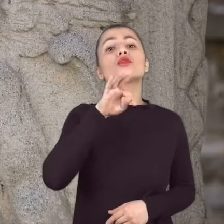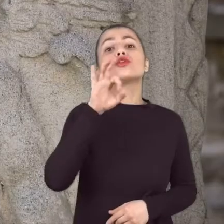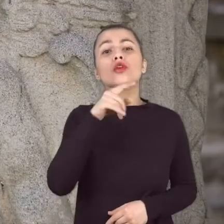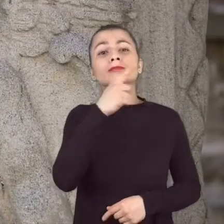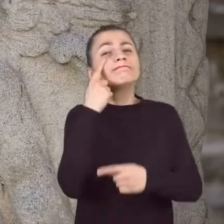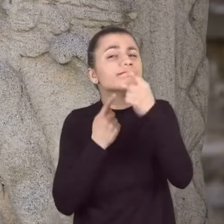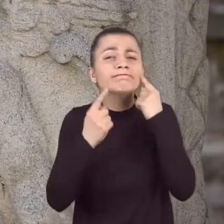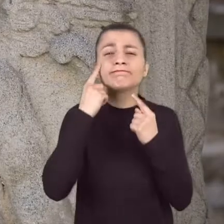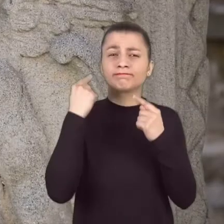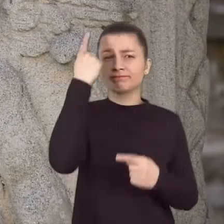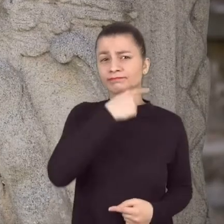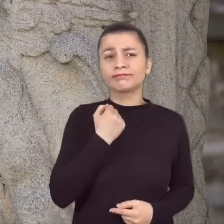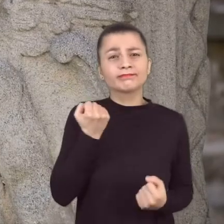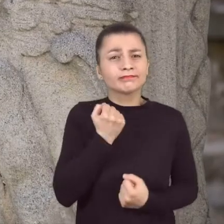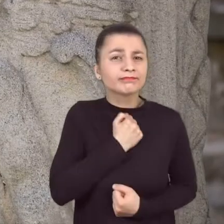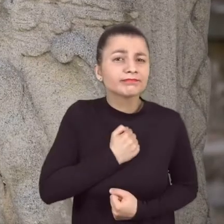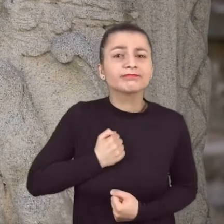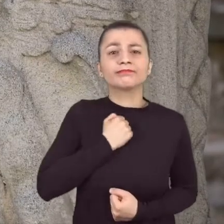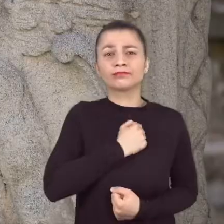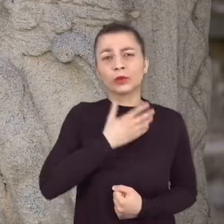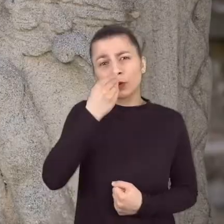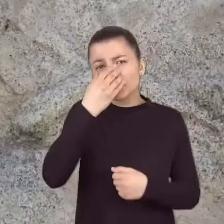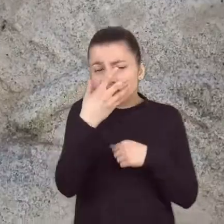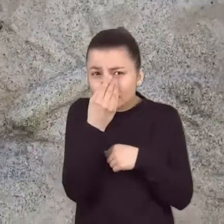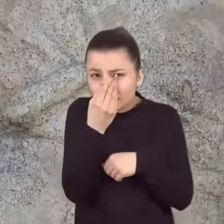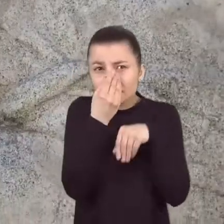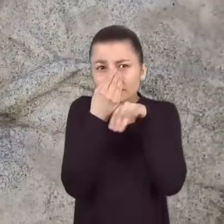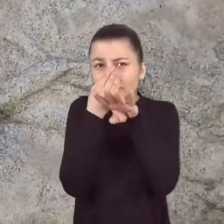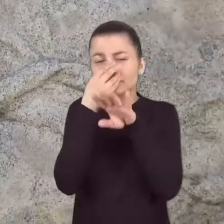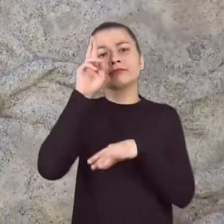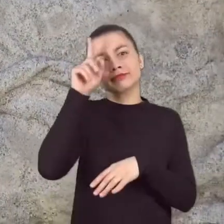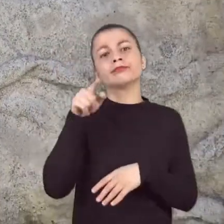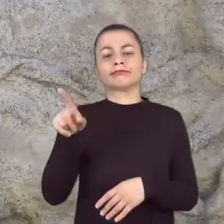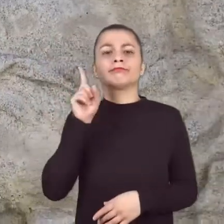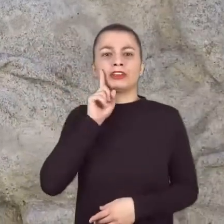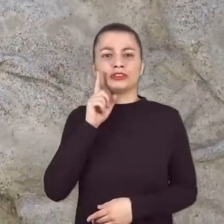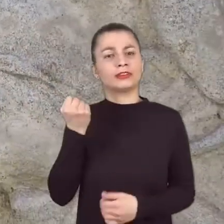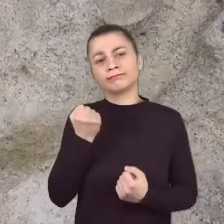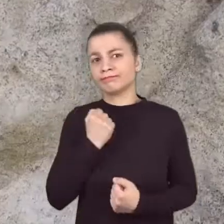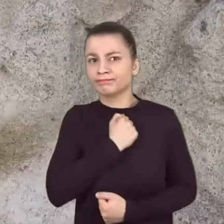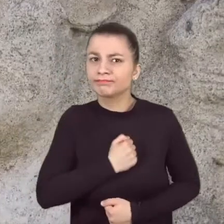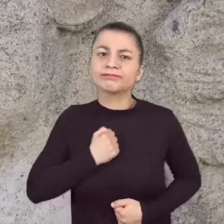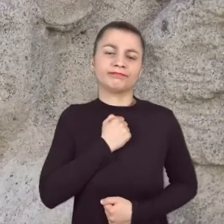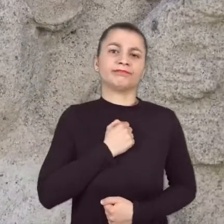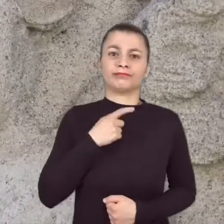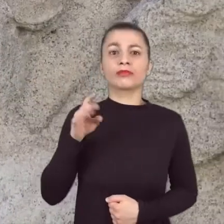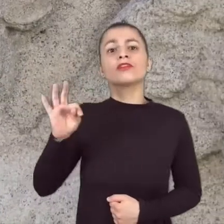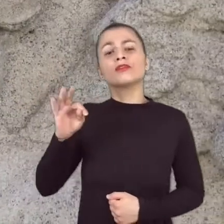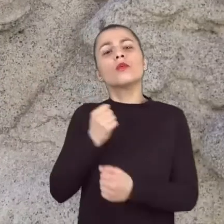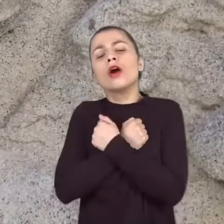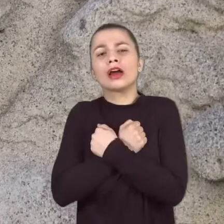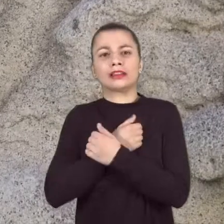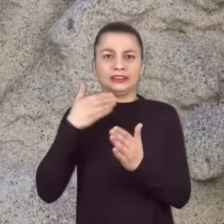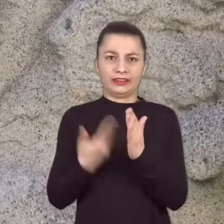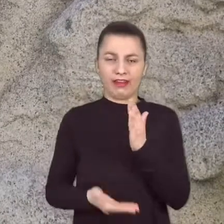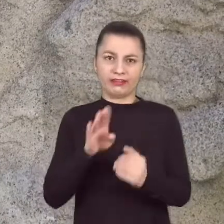Płaczące putto przesłaniające twarz kustką jest świadectwem ogromnego smutku mężczyzny, który stracił